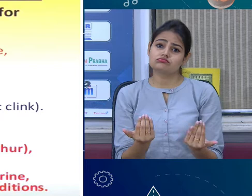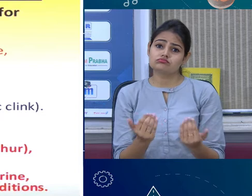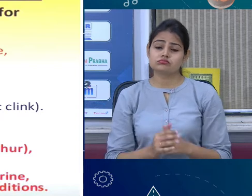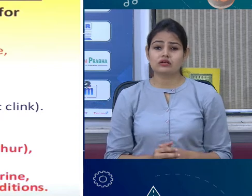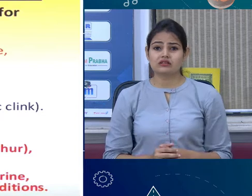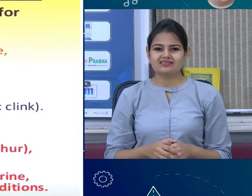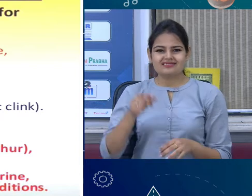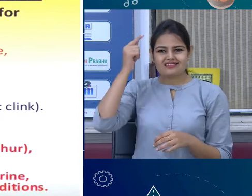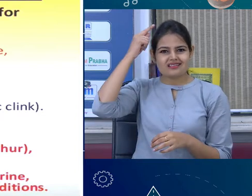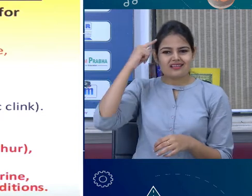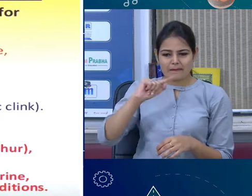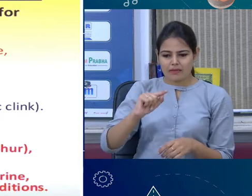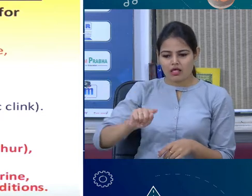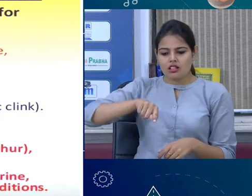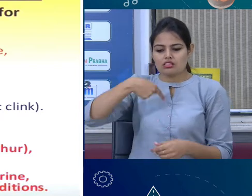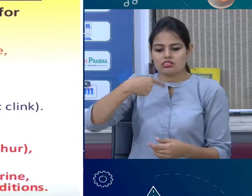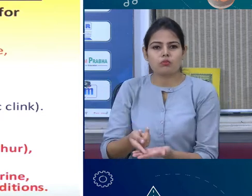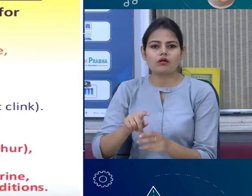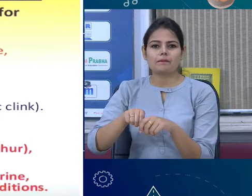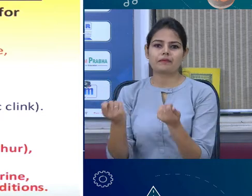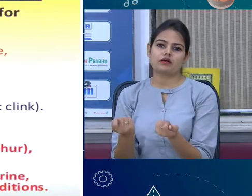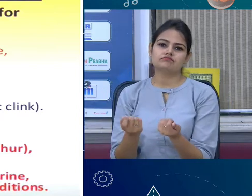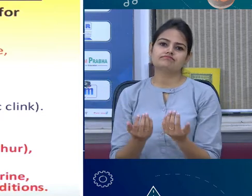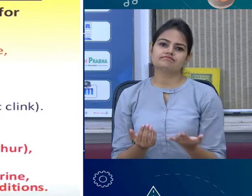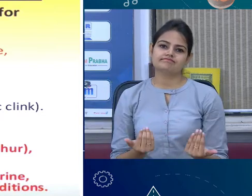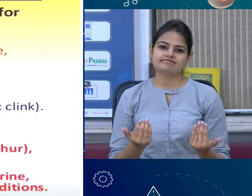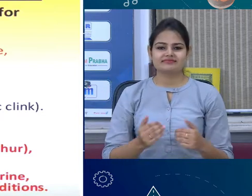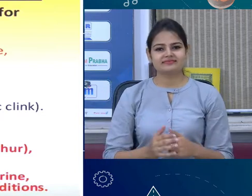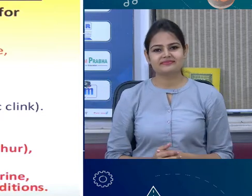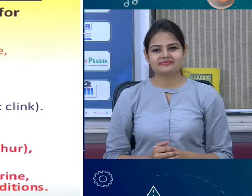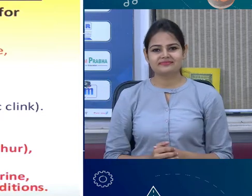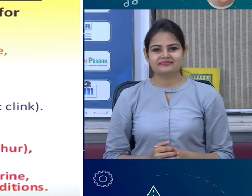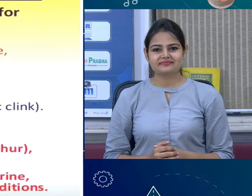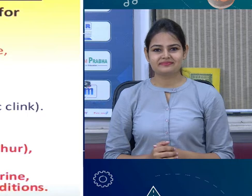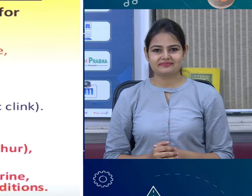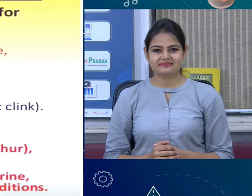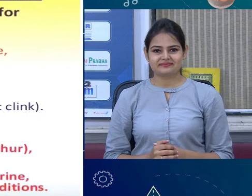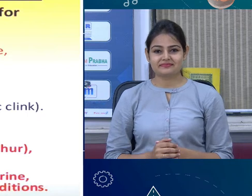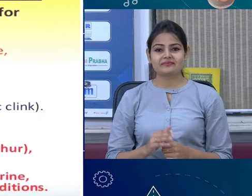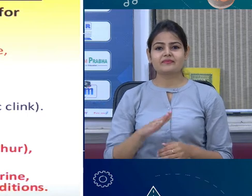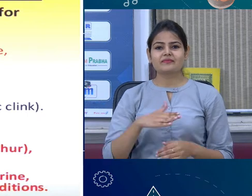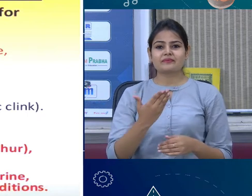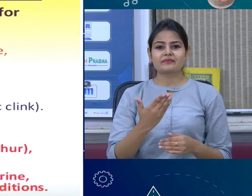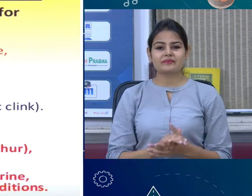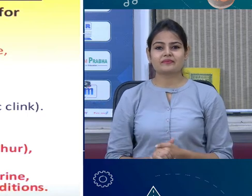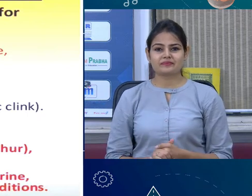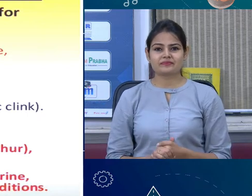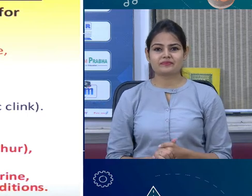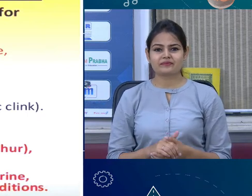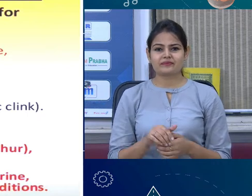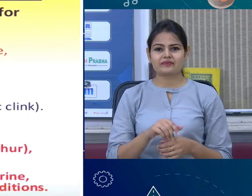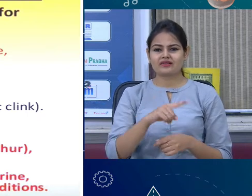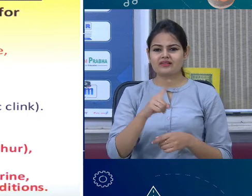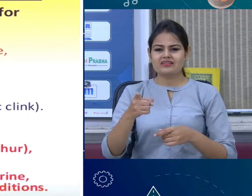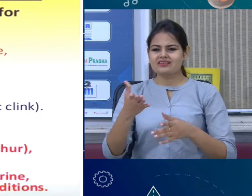out of and then it is non-sonorous it does not make any kind of